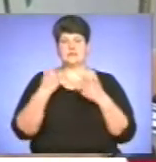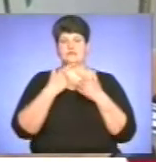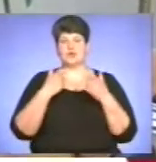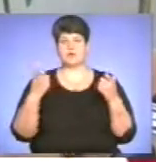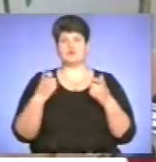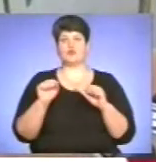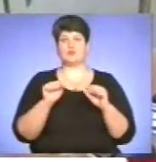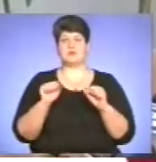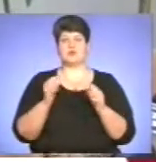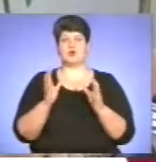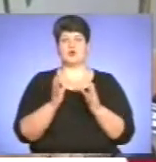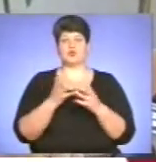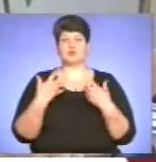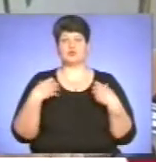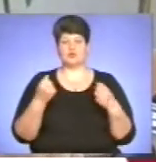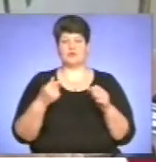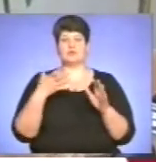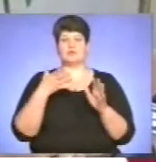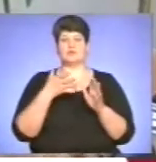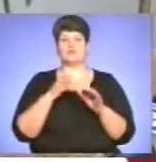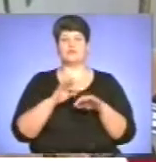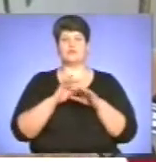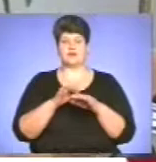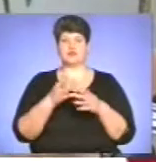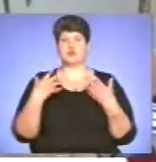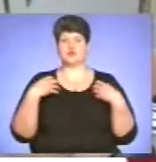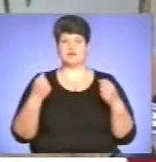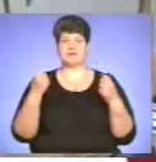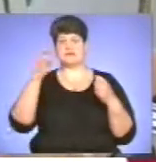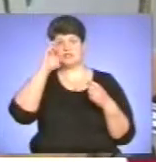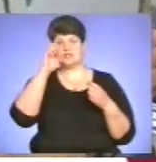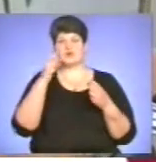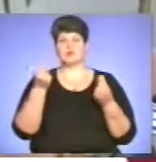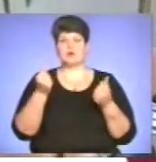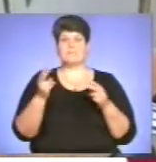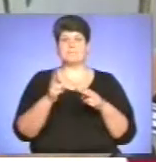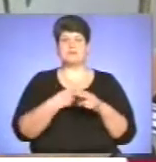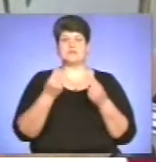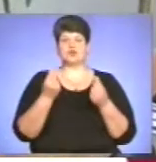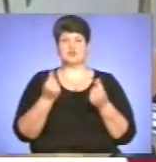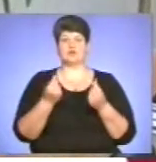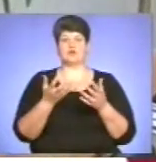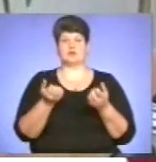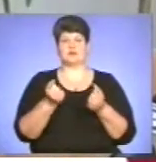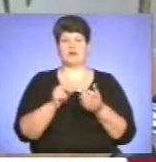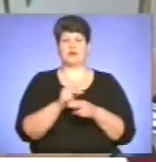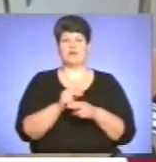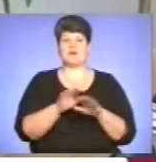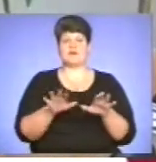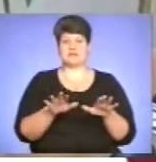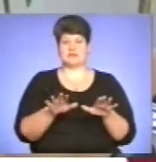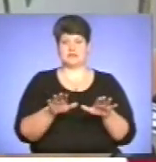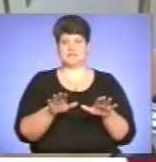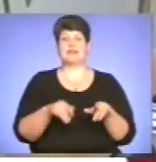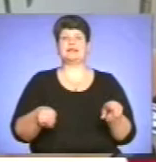охорони здоров'я, прийшли оздоровлення за державні кошти, тобто без грошей отримання лікування на місцях. Також